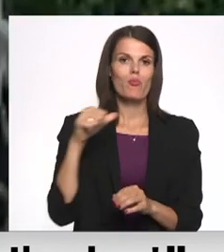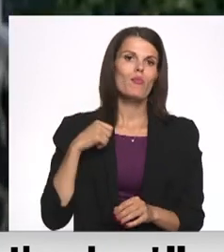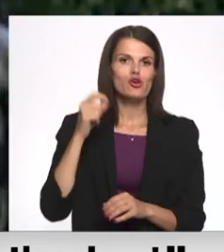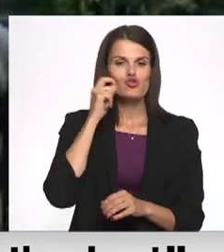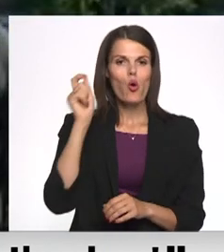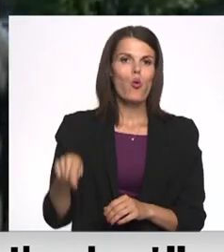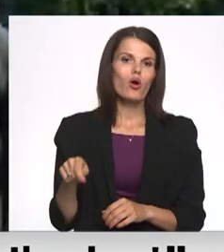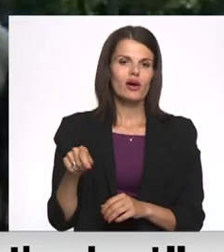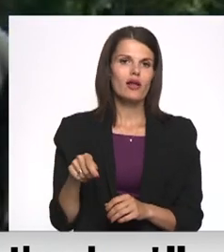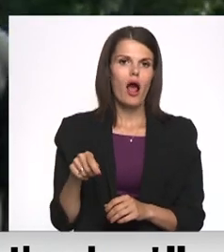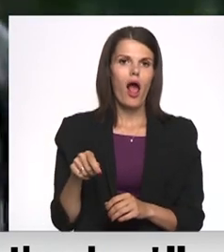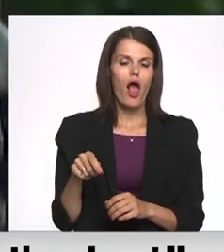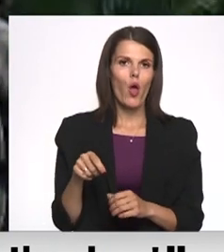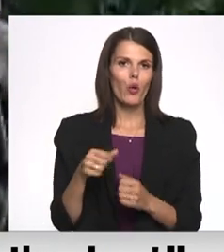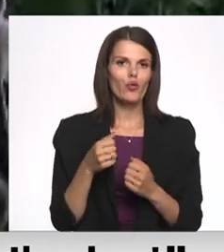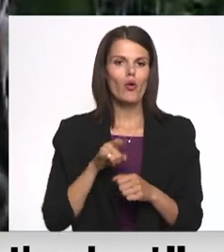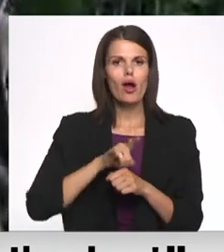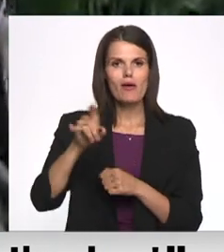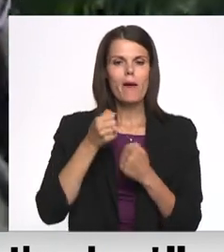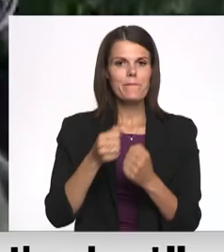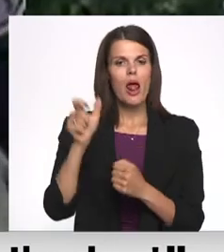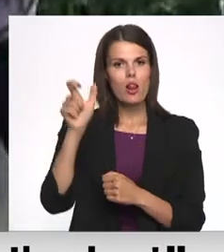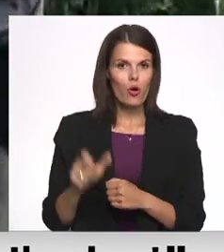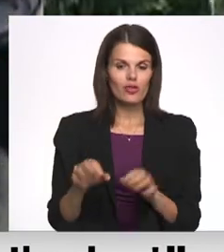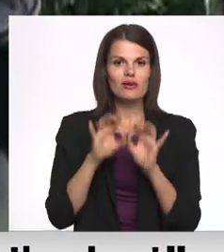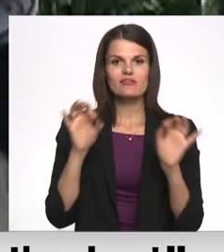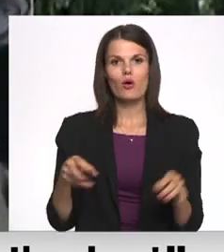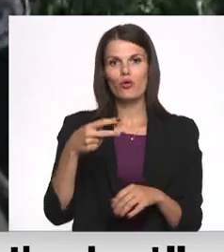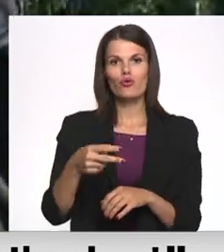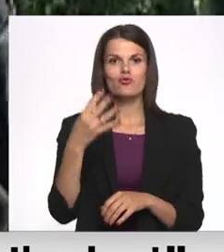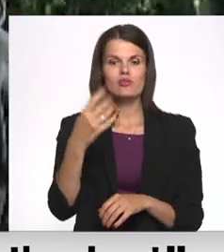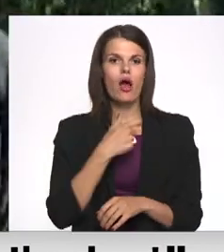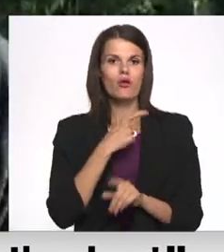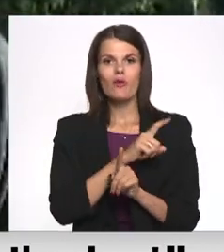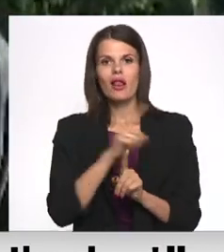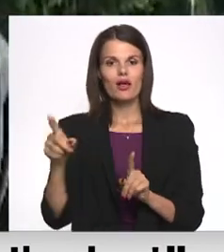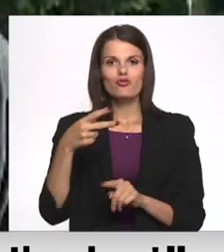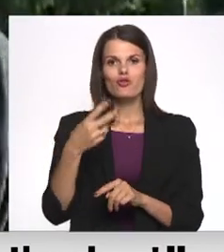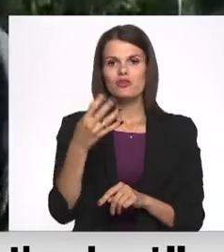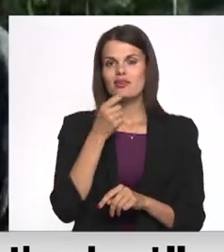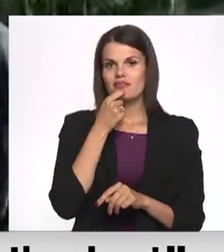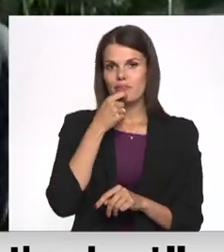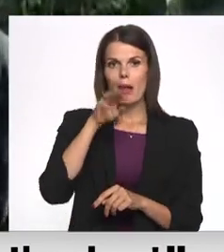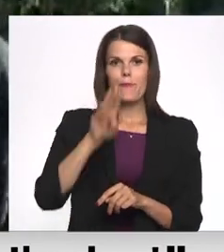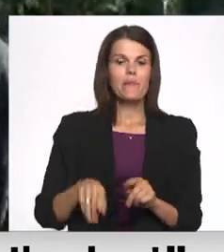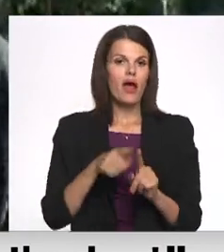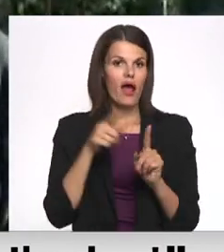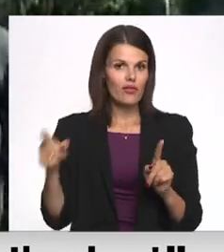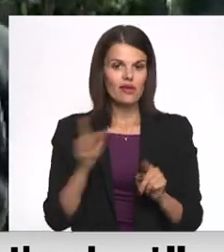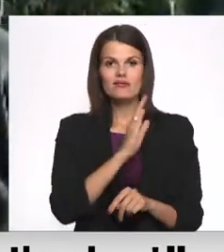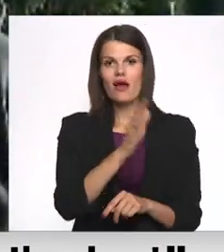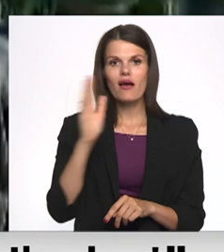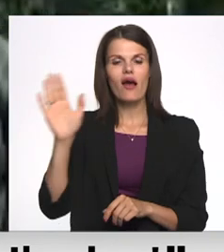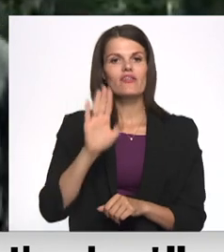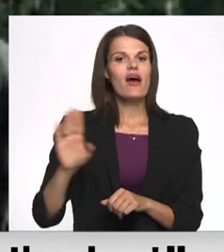veikt šādu lidojumu visās valstīs. Sākot no 24. augusta līdz 24. septembrim, veselu mēnesi, katrā